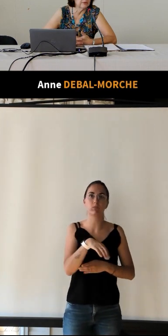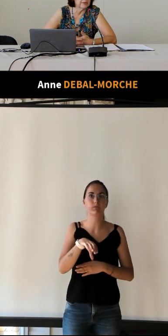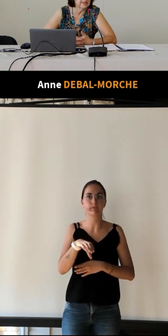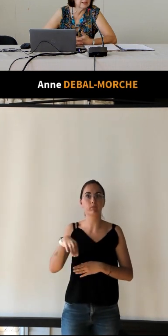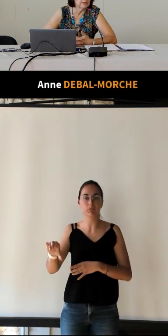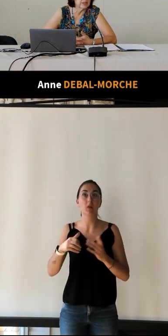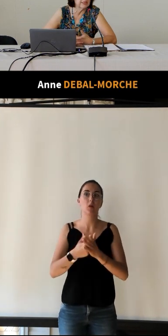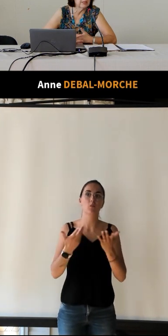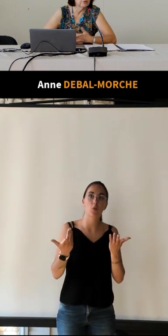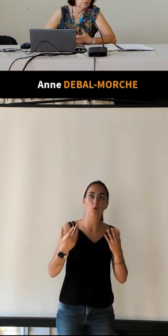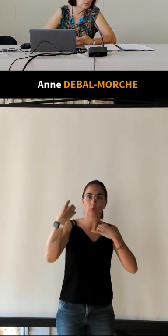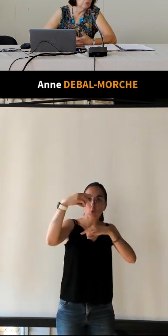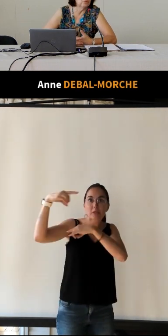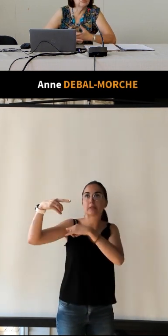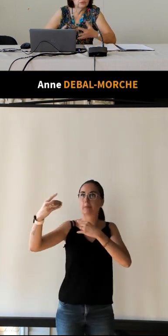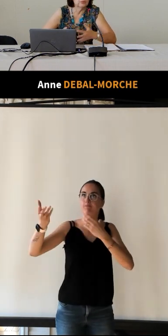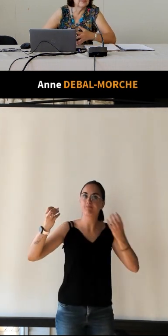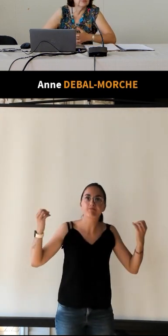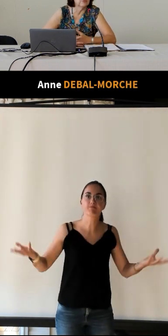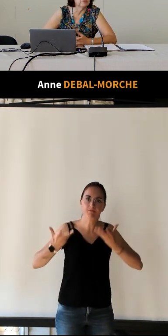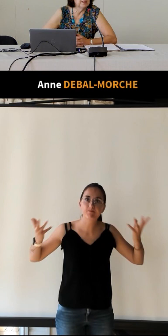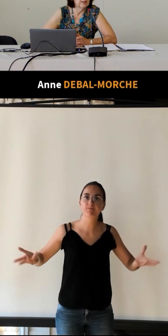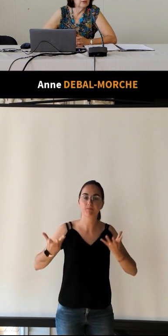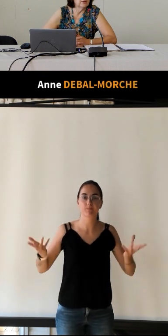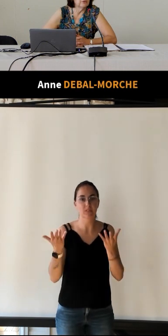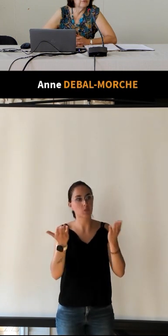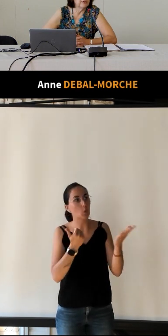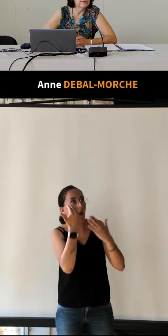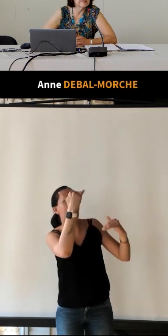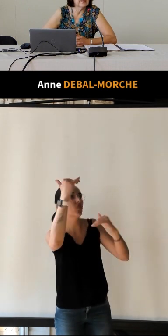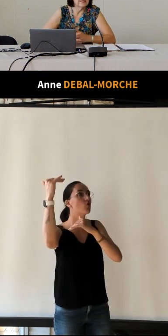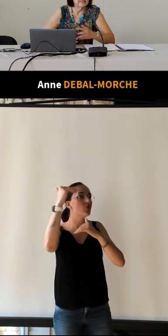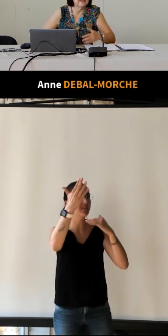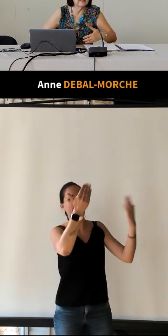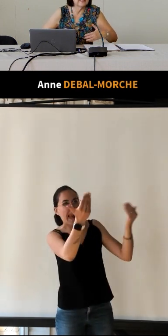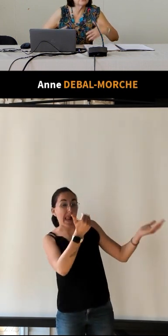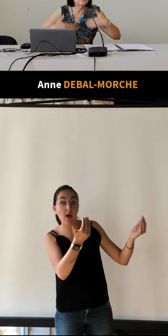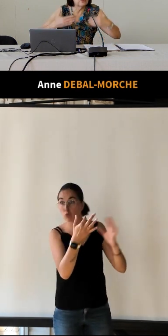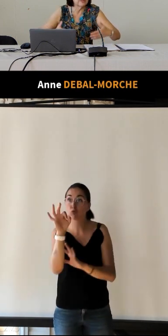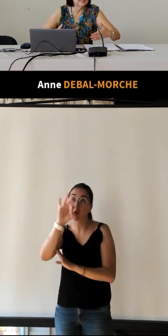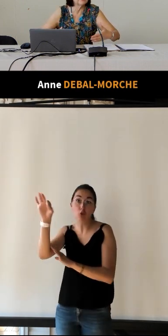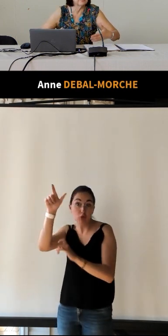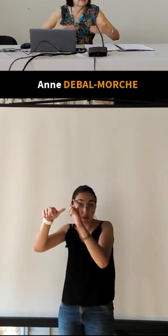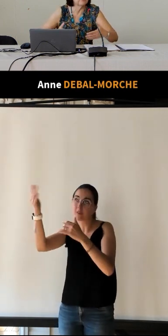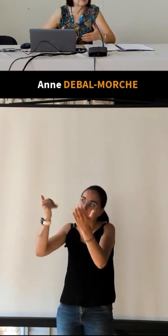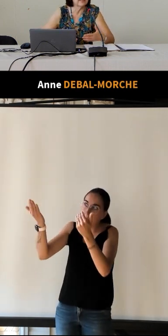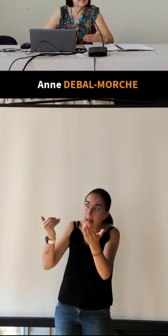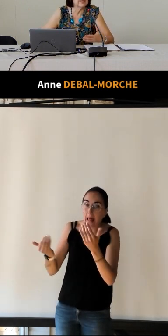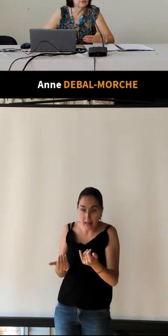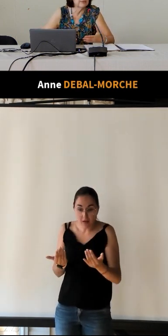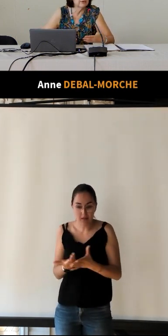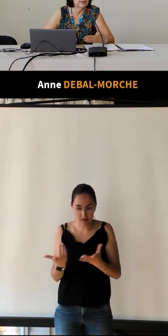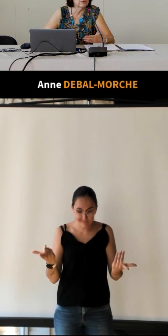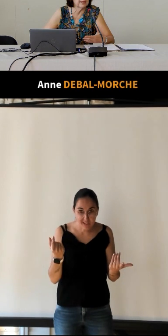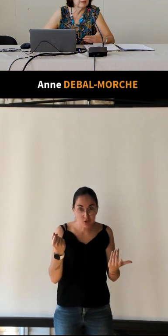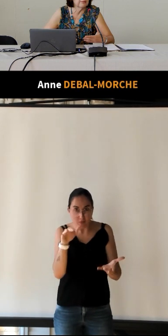venir les touristes étrangers ou même de France, ils allaient concourir à la prospérité